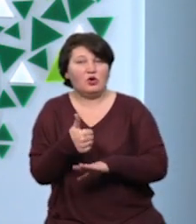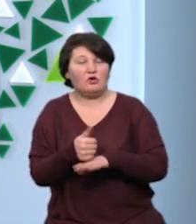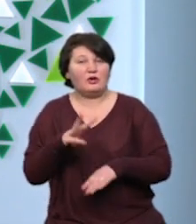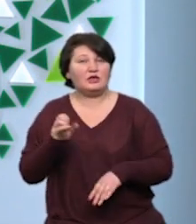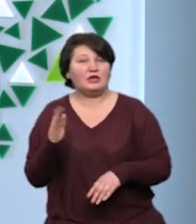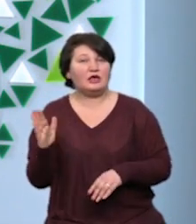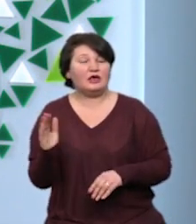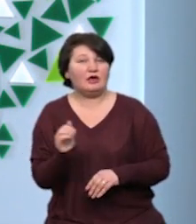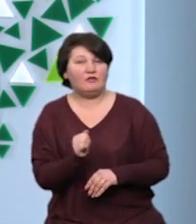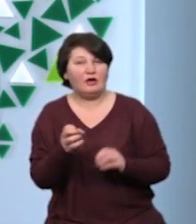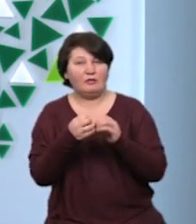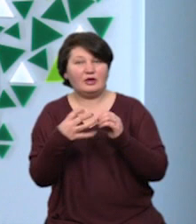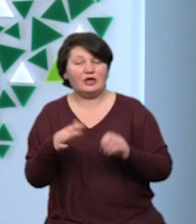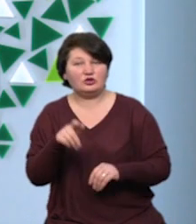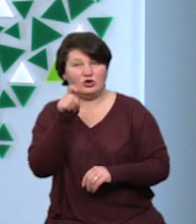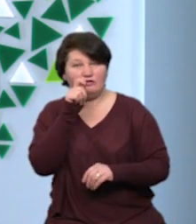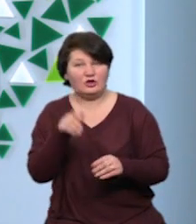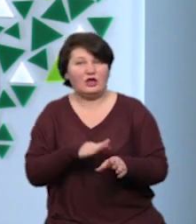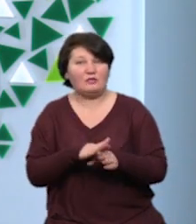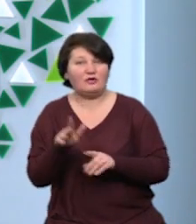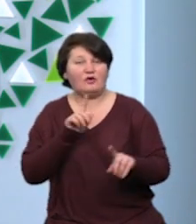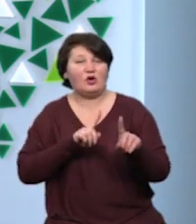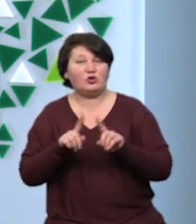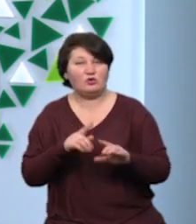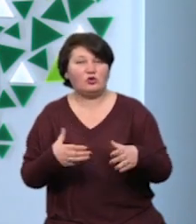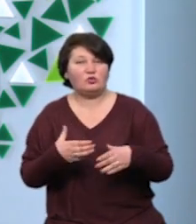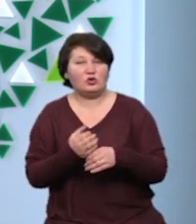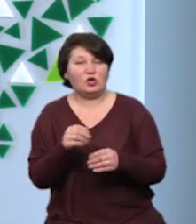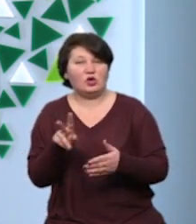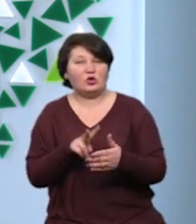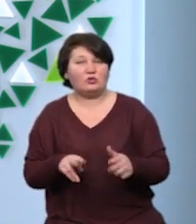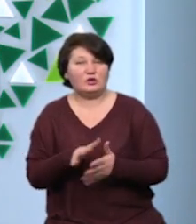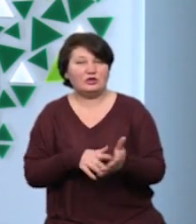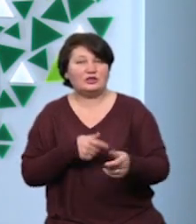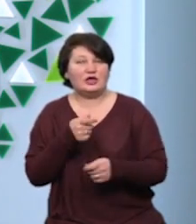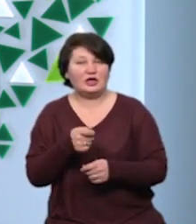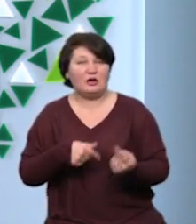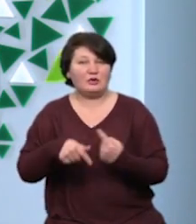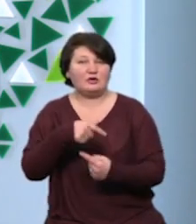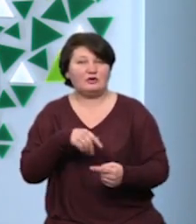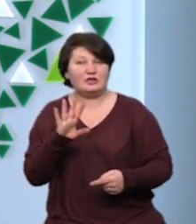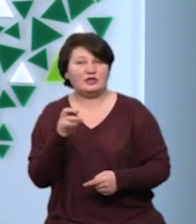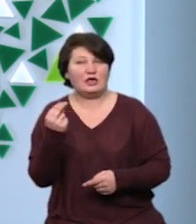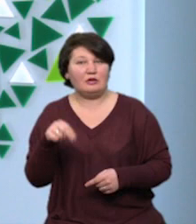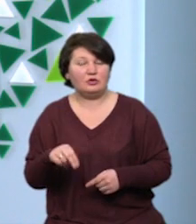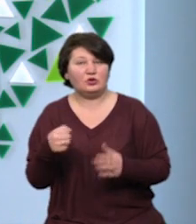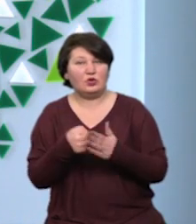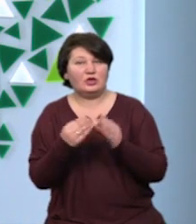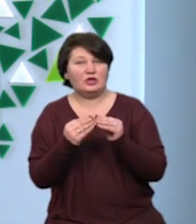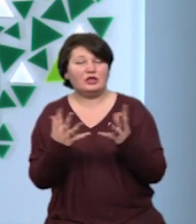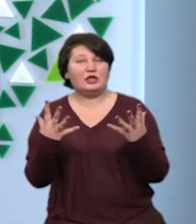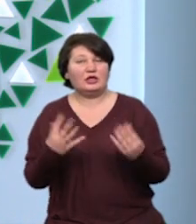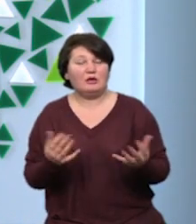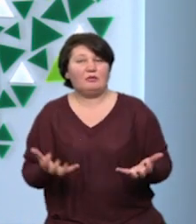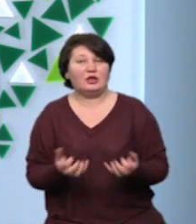Марцінкова, 15 квітня на виконкомі також спростять розгляд заяв підприємців у ЦНАПі до 10 днів. Підтримує влада